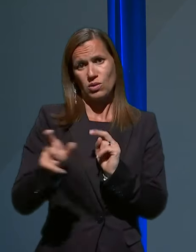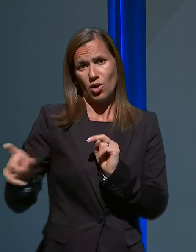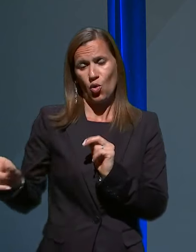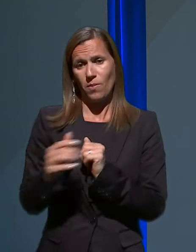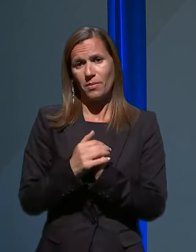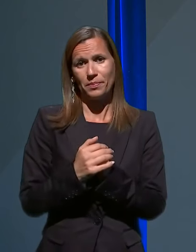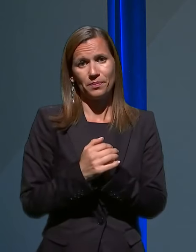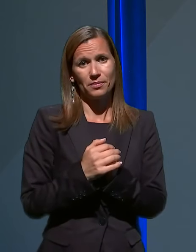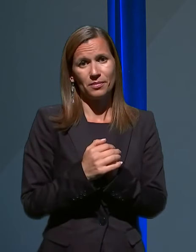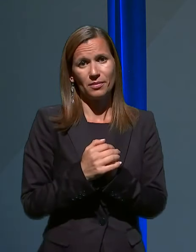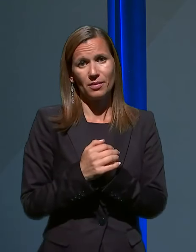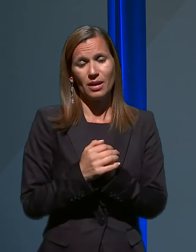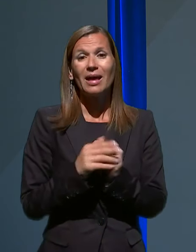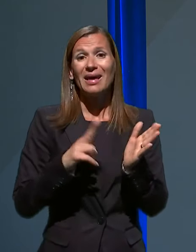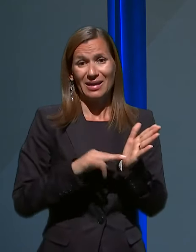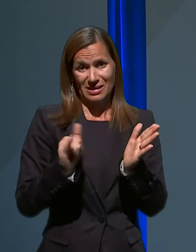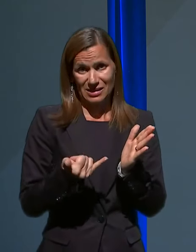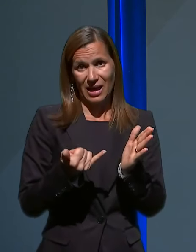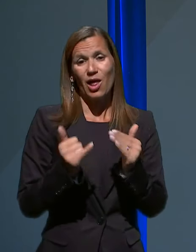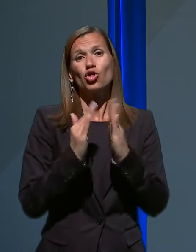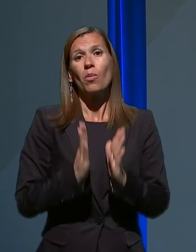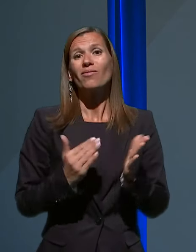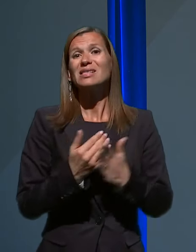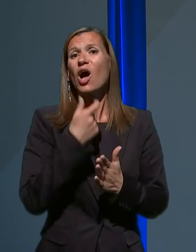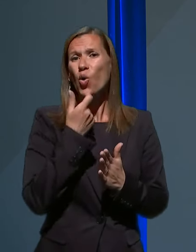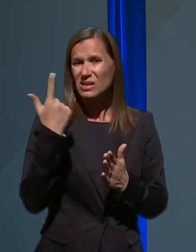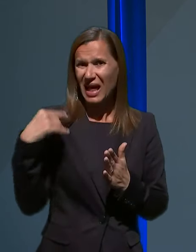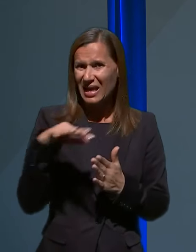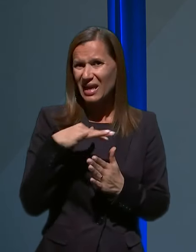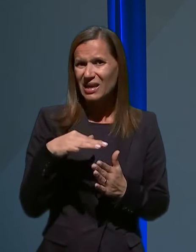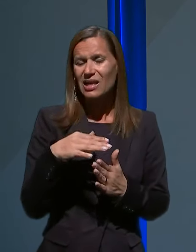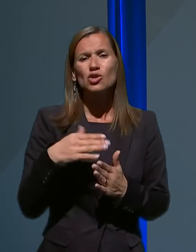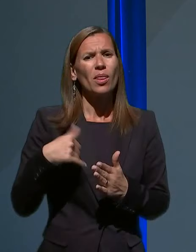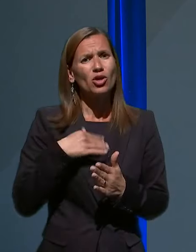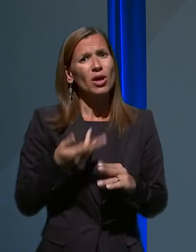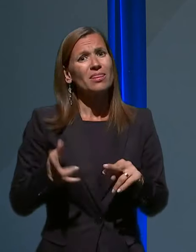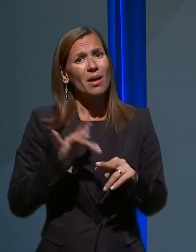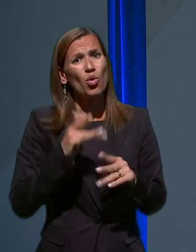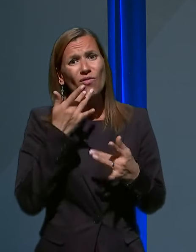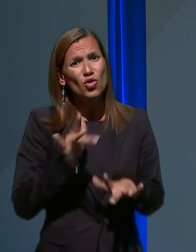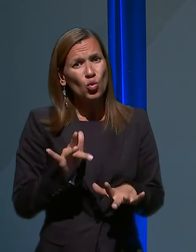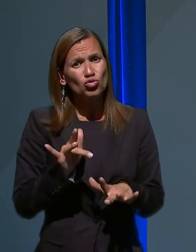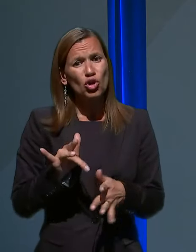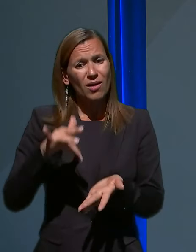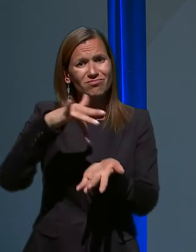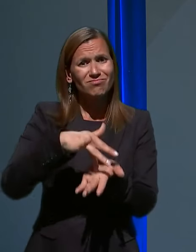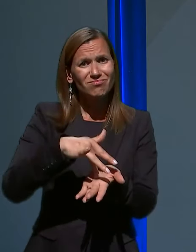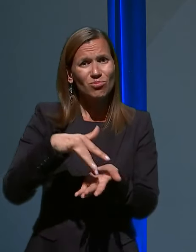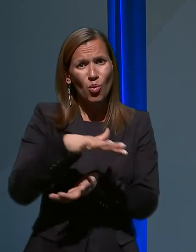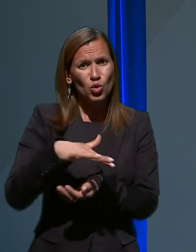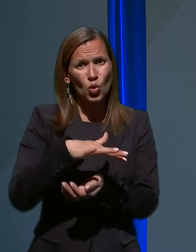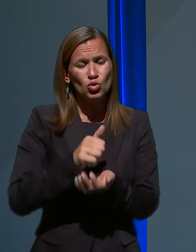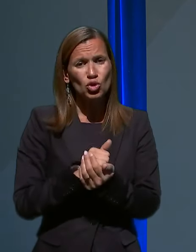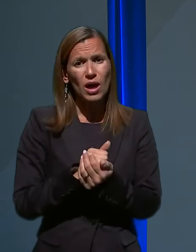Res je, da so domovi za ostarele trenutno naše najbolj vroče področje. Bi pa